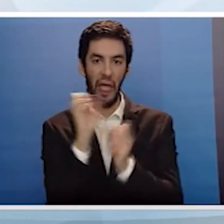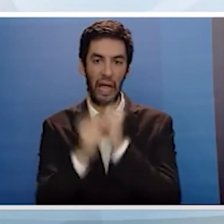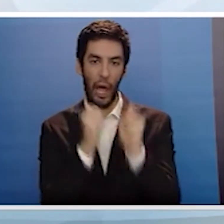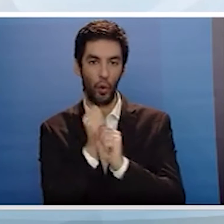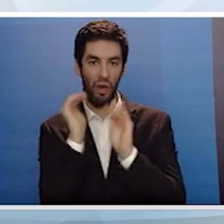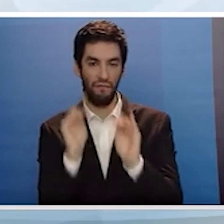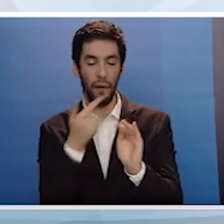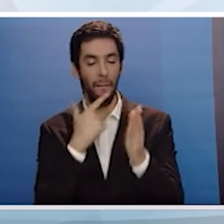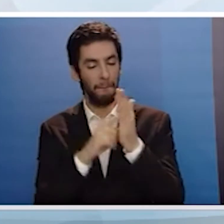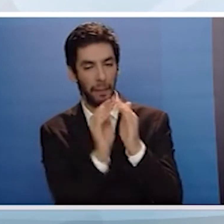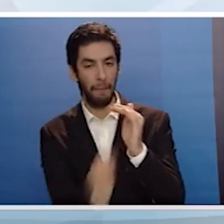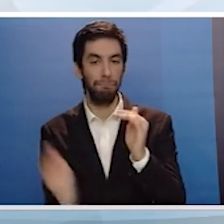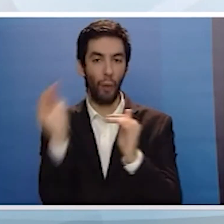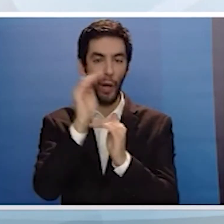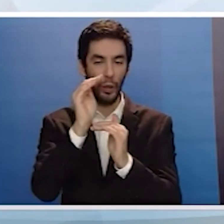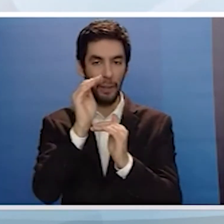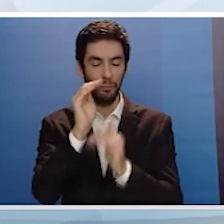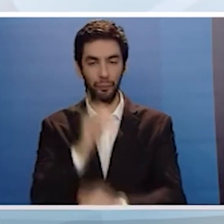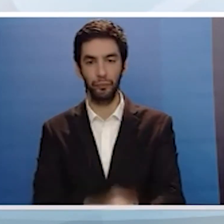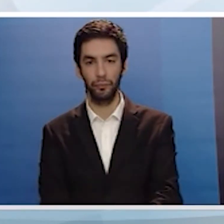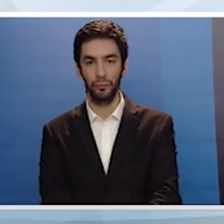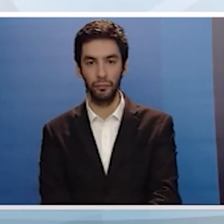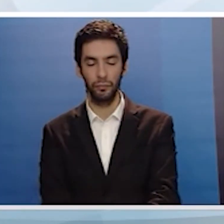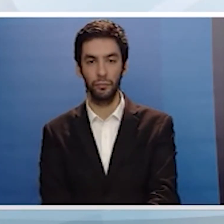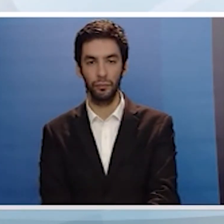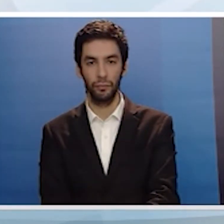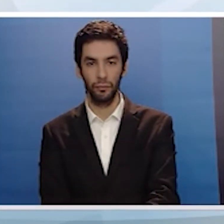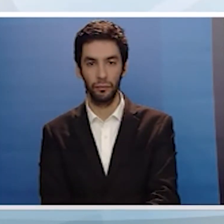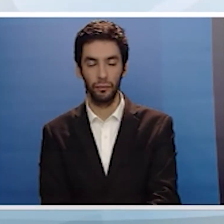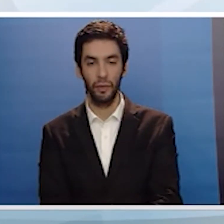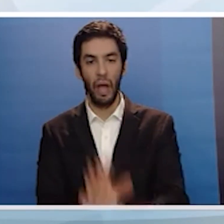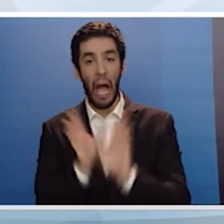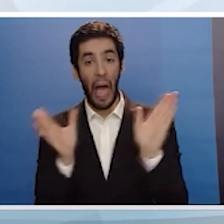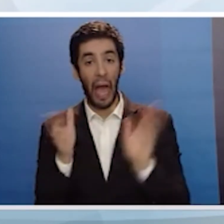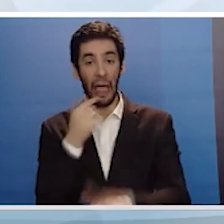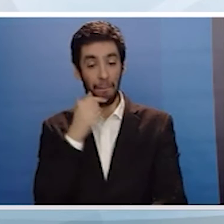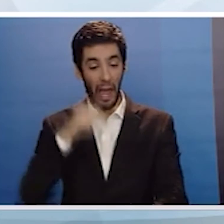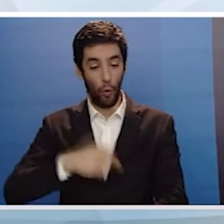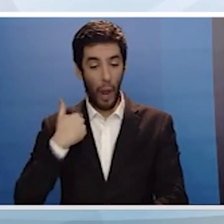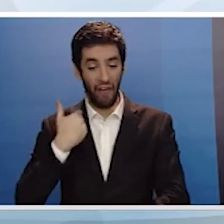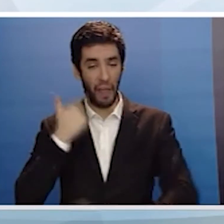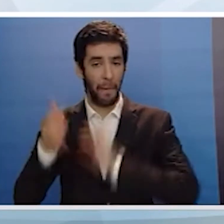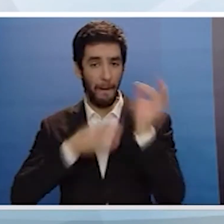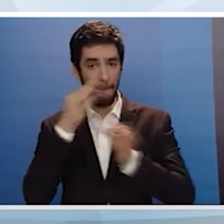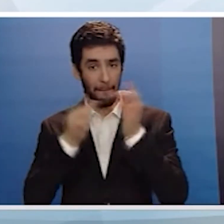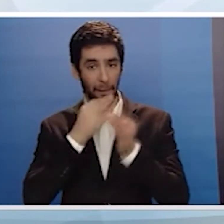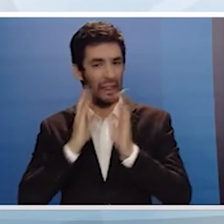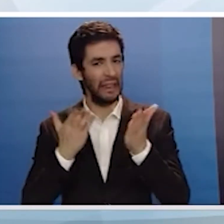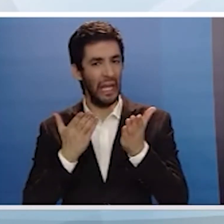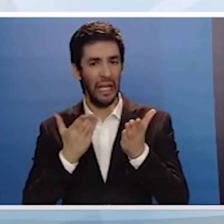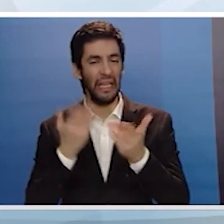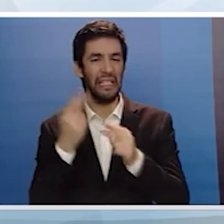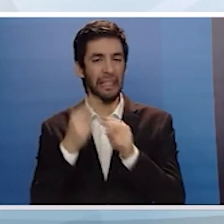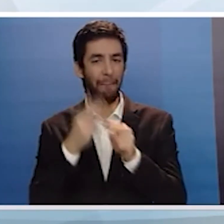χρόνια Αλήθεια, είναι συμπόρευση προς την κυβέρνηση η στήριξη προς τους πολίτες που κινδυνεύουν οι περιουσίες τους από τις